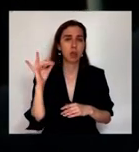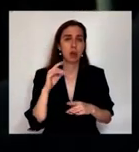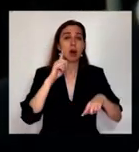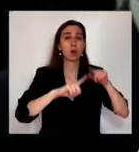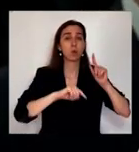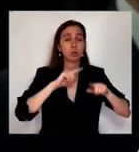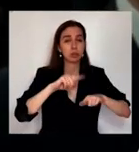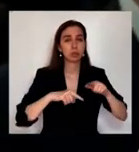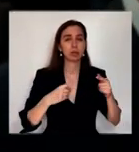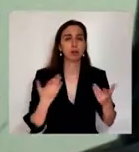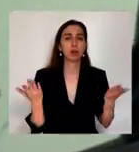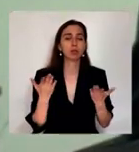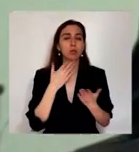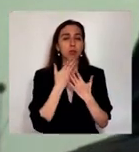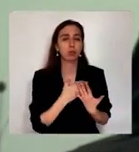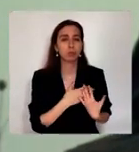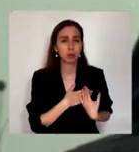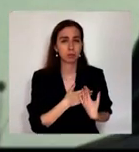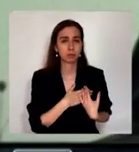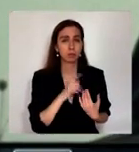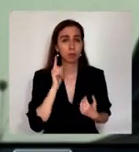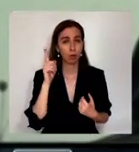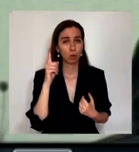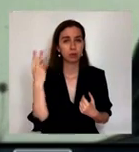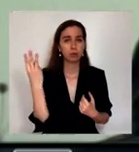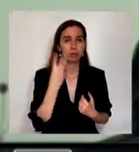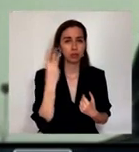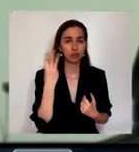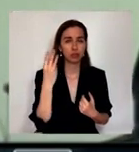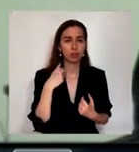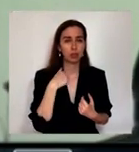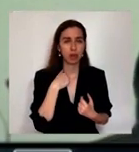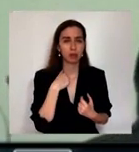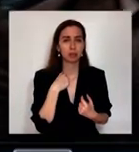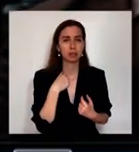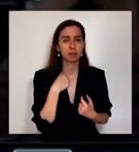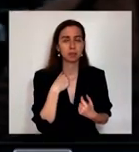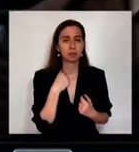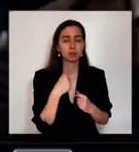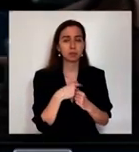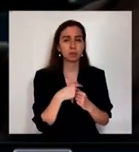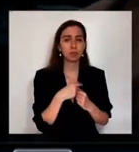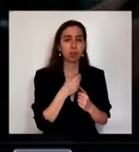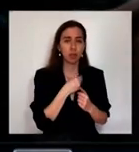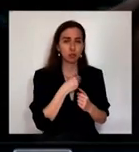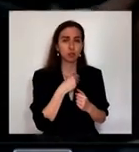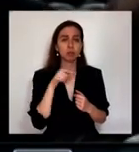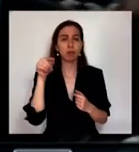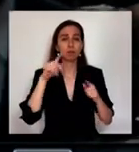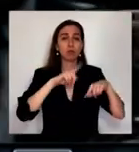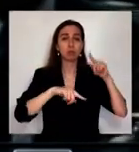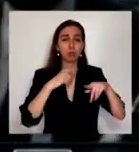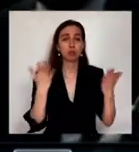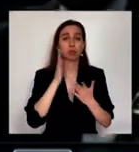отечеству, которое есть. Но трижды, как он говорил, я славлю отечество, которое будет. И мы должны быть достойны